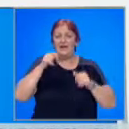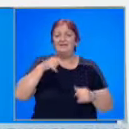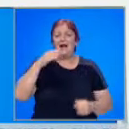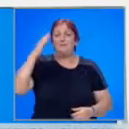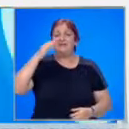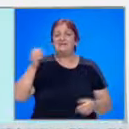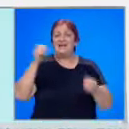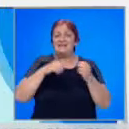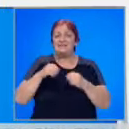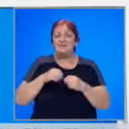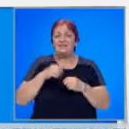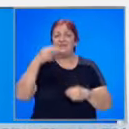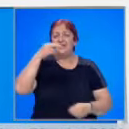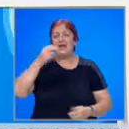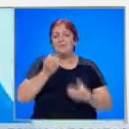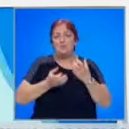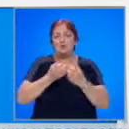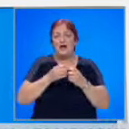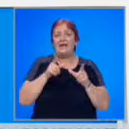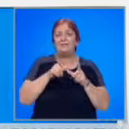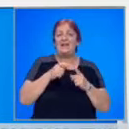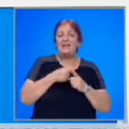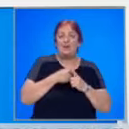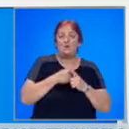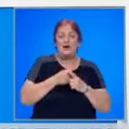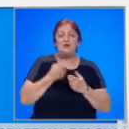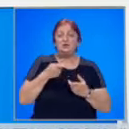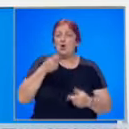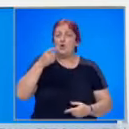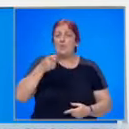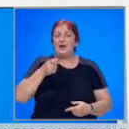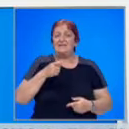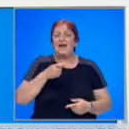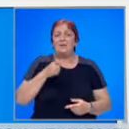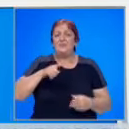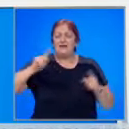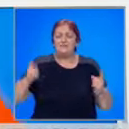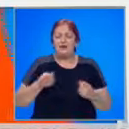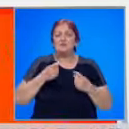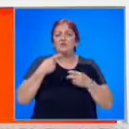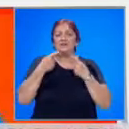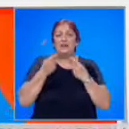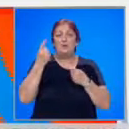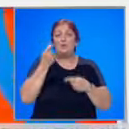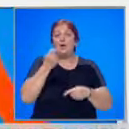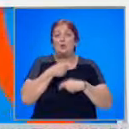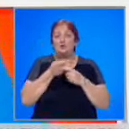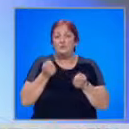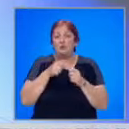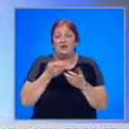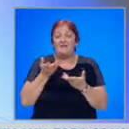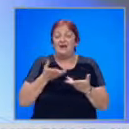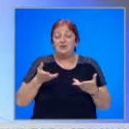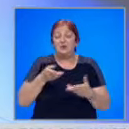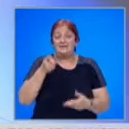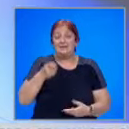Сега към Министерски съвет на тема пожари и Милена Кирова. Да, защото премиерът Янев свика спешно заседание преди по-малко час. Приключили? Каква